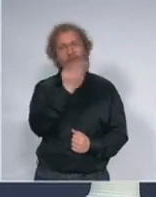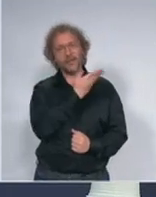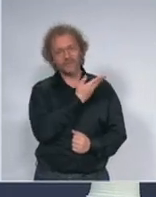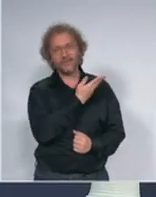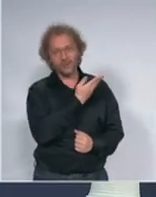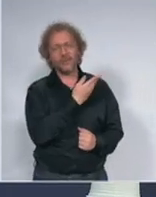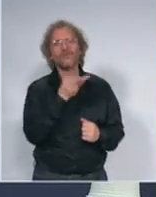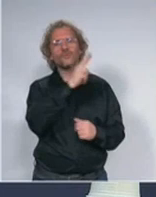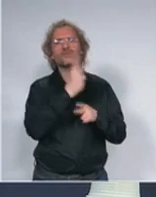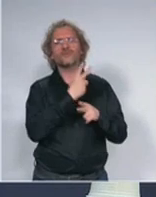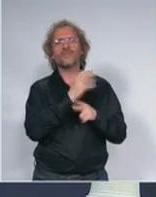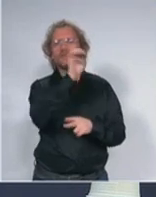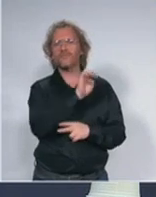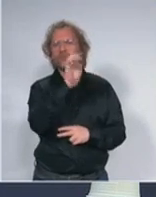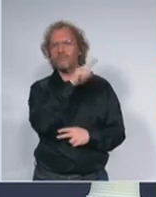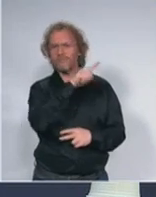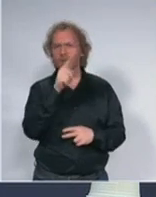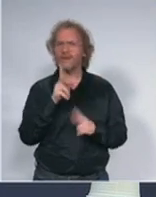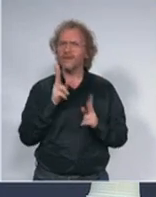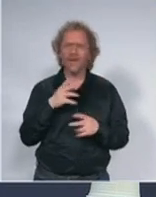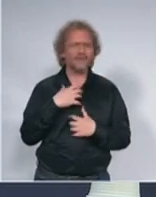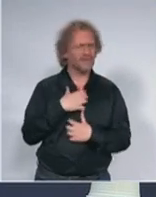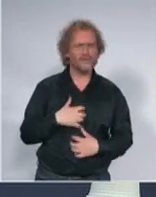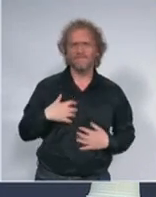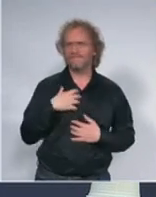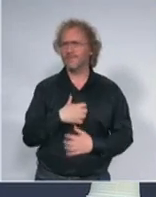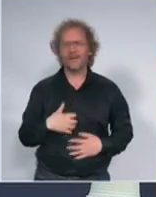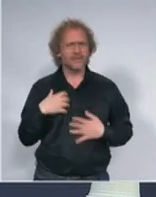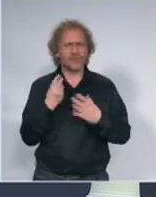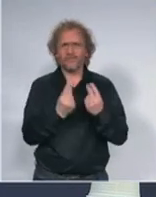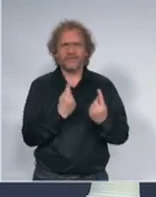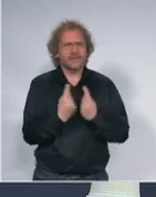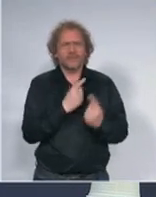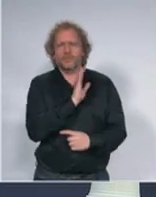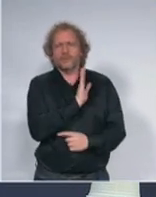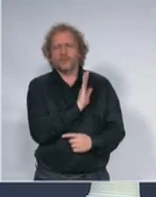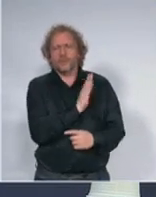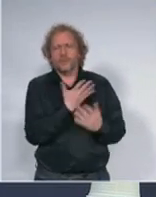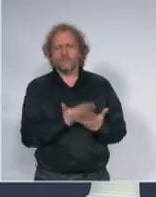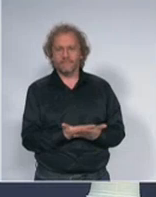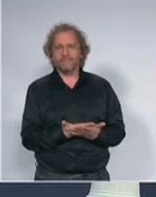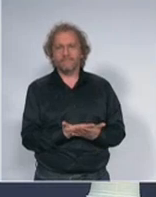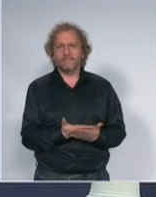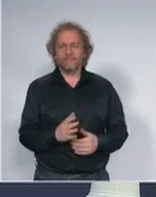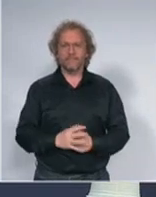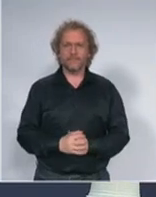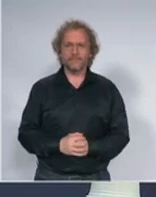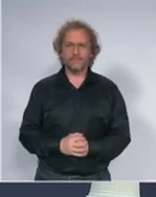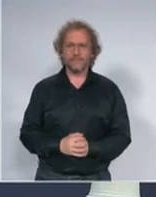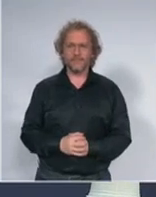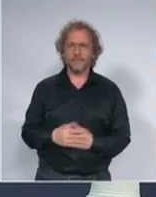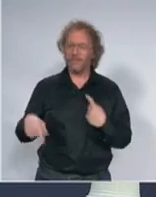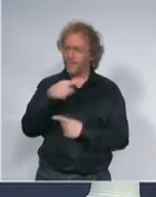to su katastrofalni scenarije to su katastrofalni scenarije i mi moramo da učinimo sve što